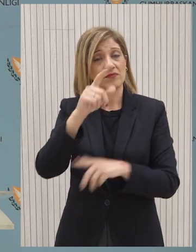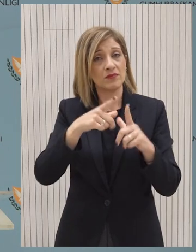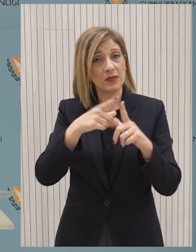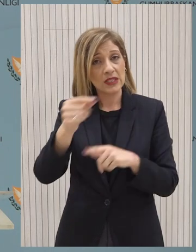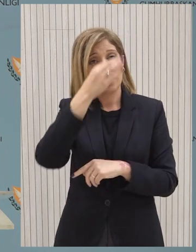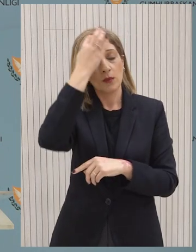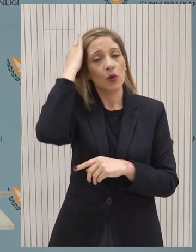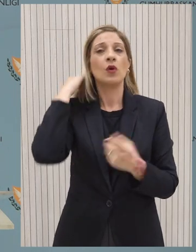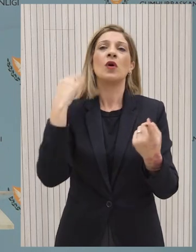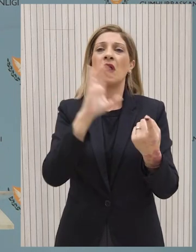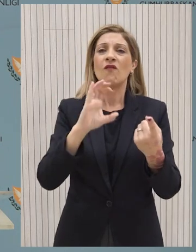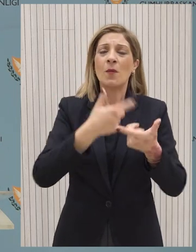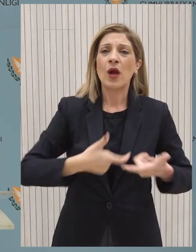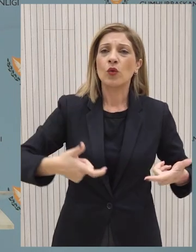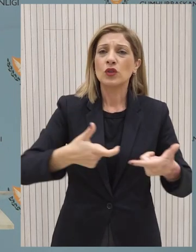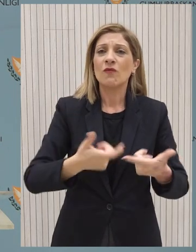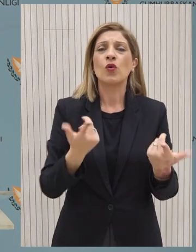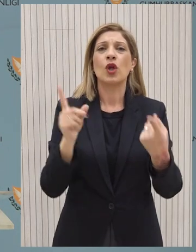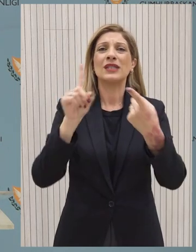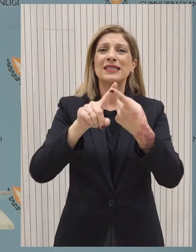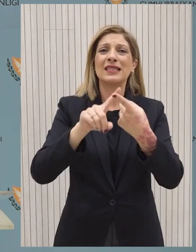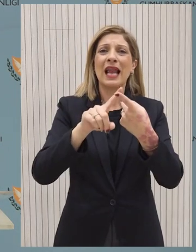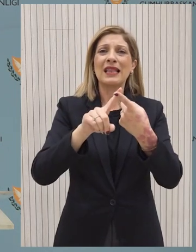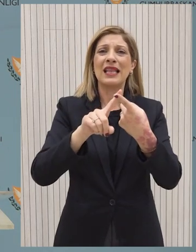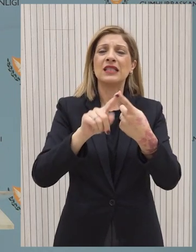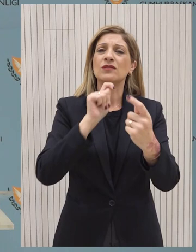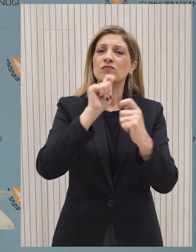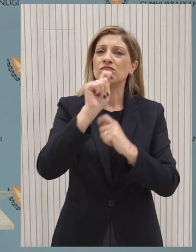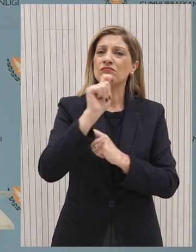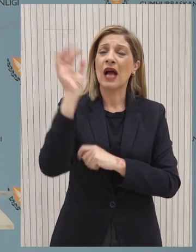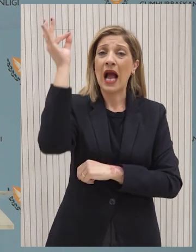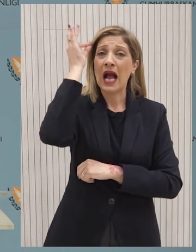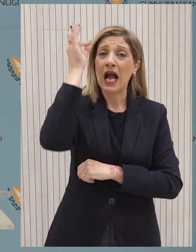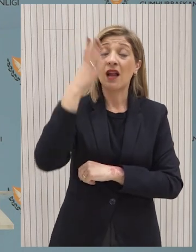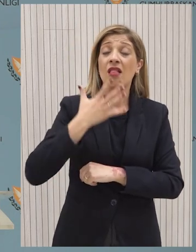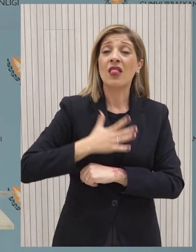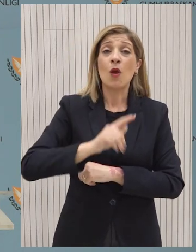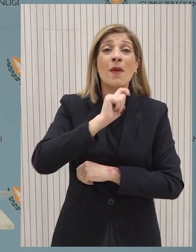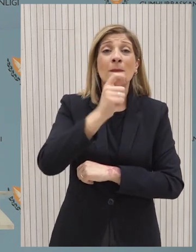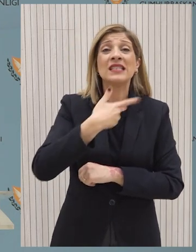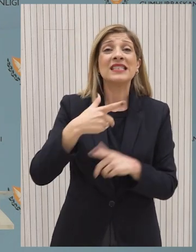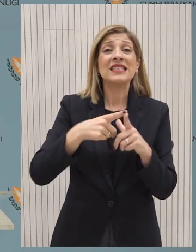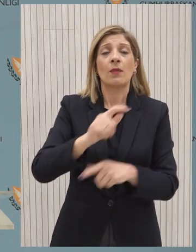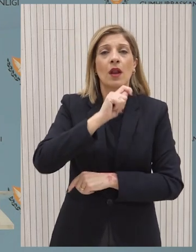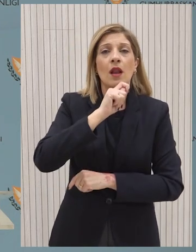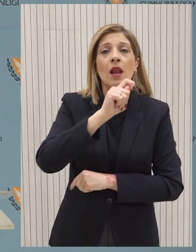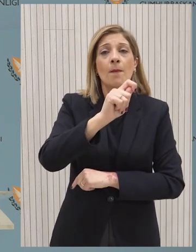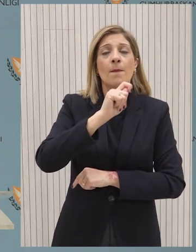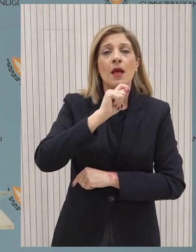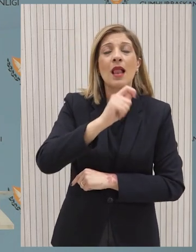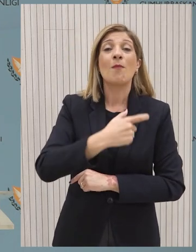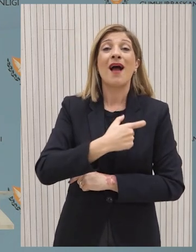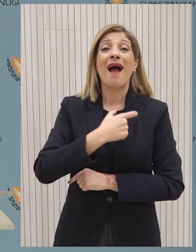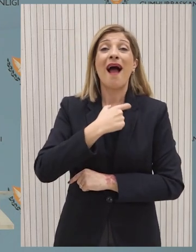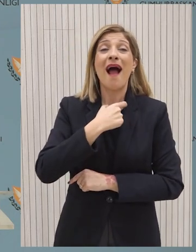Συμβούλιο είτε αυτό αφορά τις διασκέψεις που έχουν διοργανωθεί είτε στην Αίγυπτο είτε στην Γαλλία είναι να επαναλαμβάνουμε με κάθε δυνατό τρόπο την ανάγκη